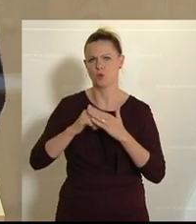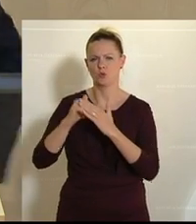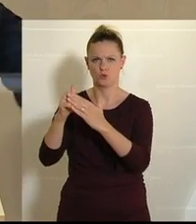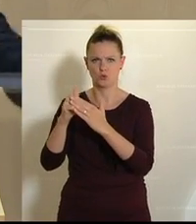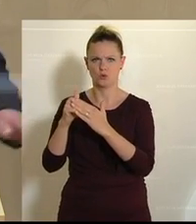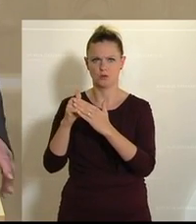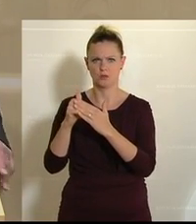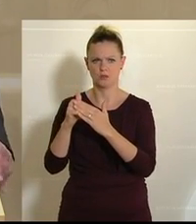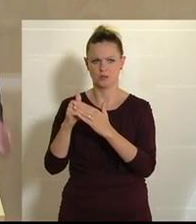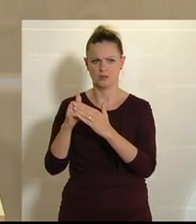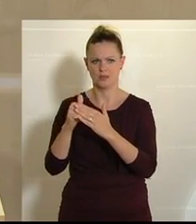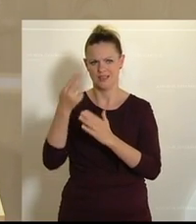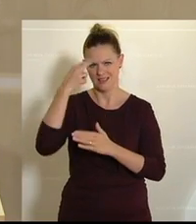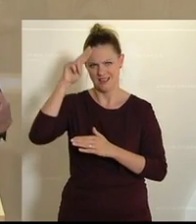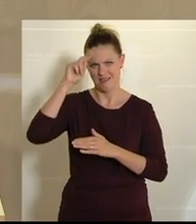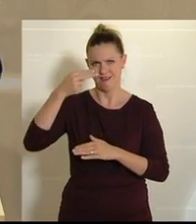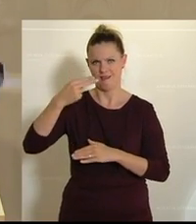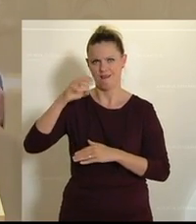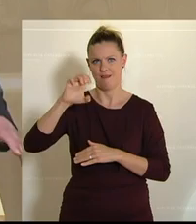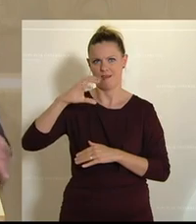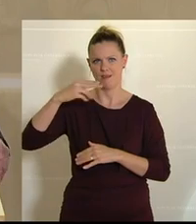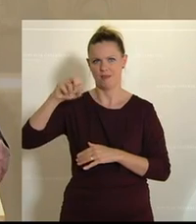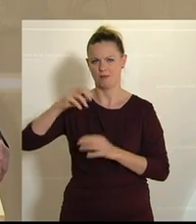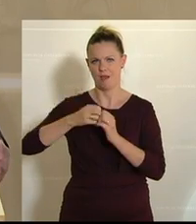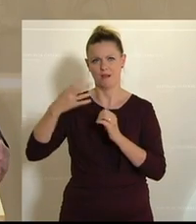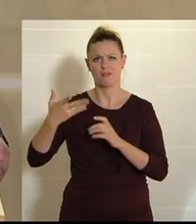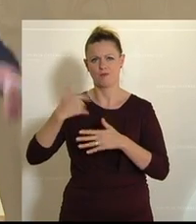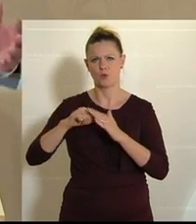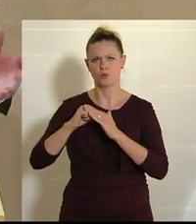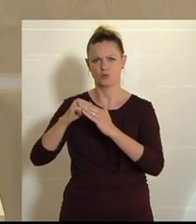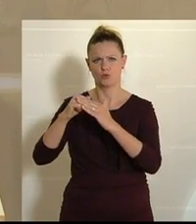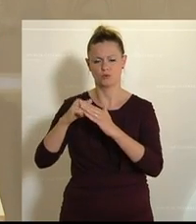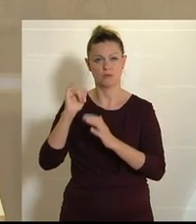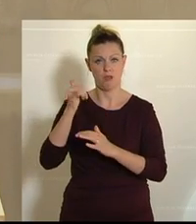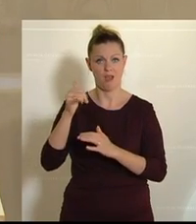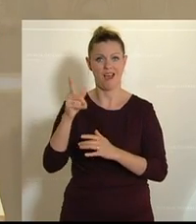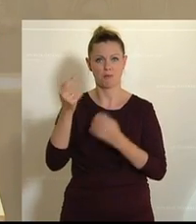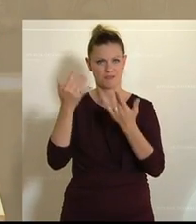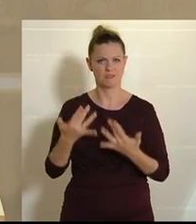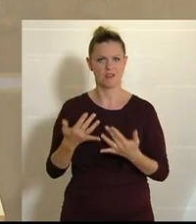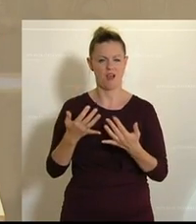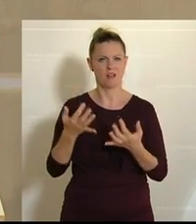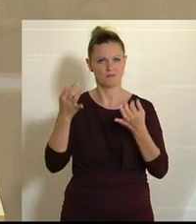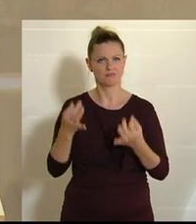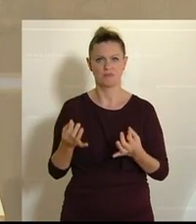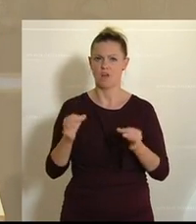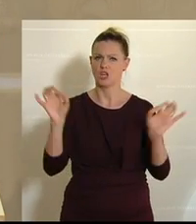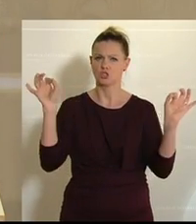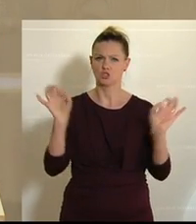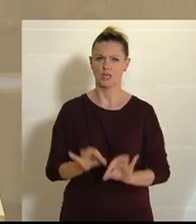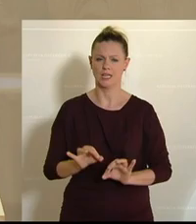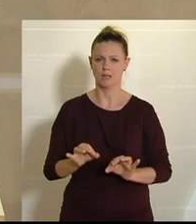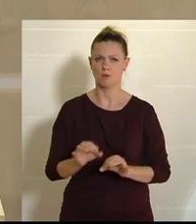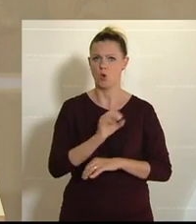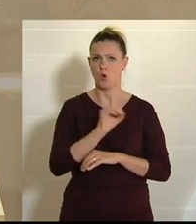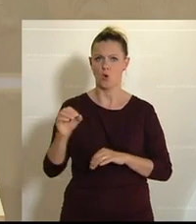Kollege Josef Hechenberger, das weißt du auch. Wir unterstützen die Berg-Landwirtschaft, aber die Zahlen an sich sind ja wirklich dramatisch. Aus